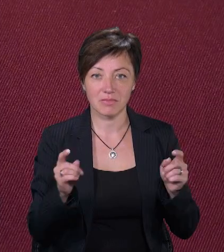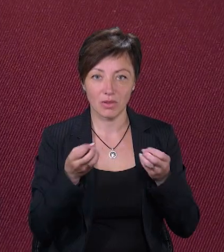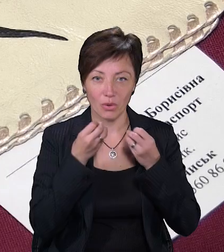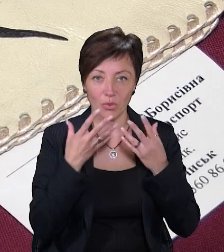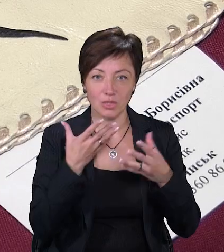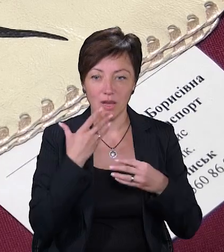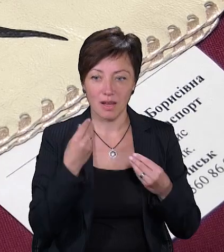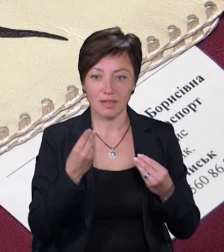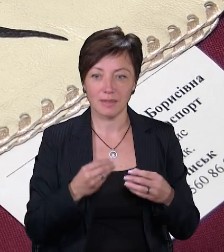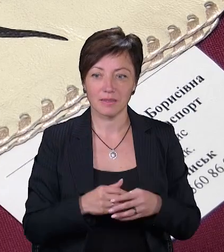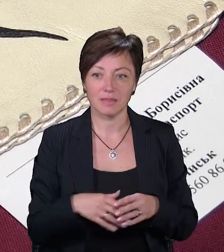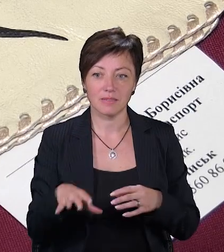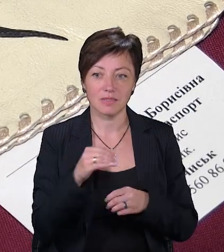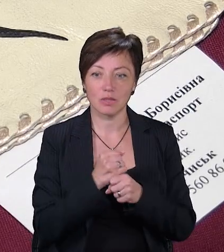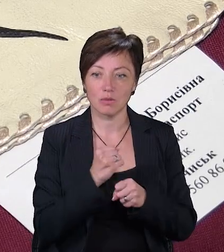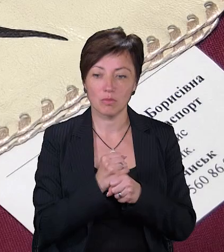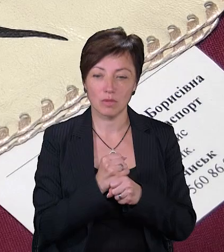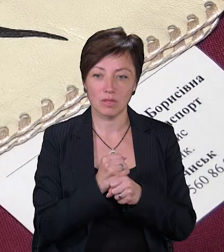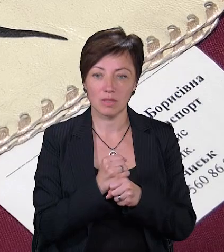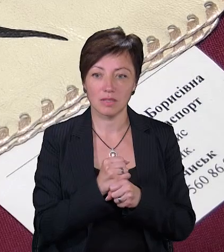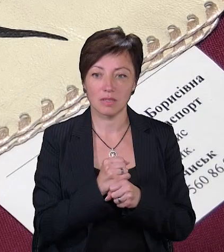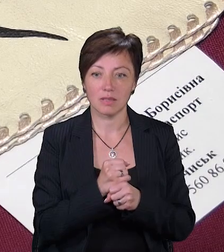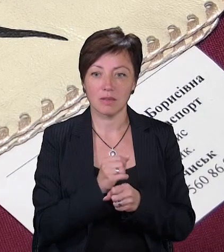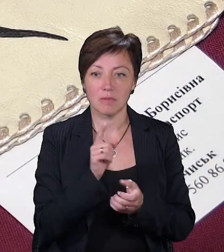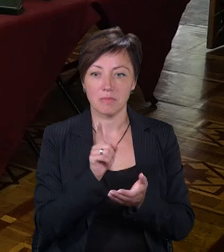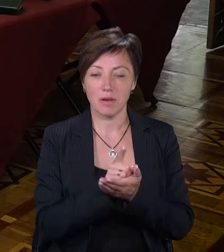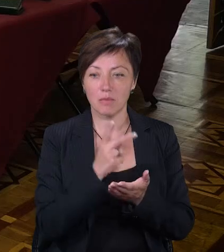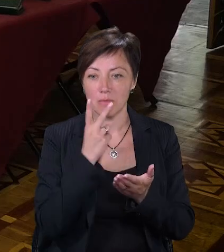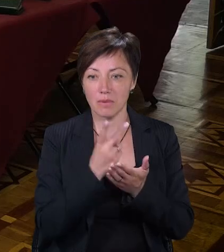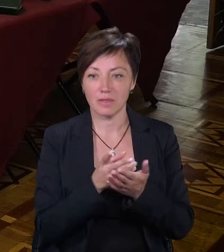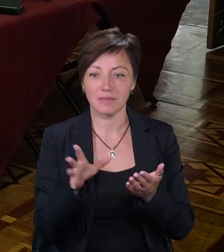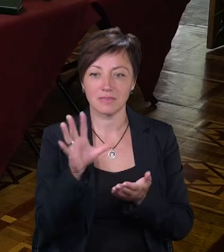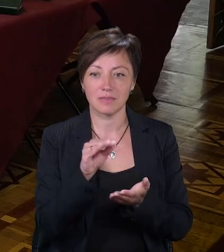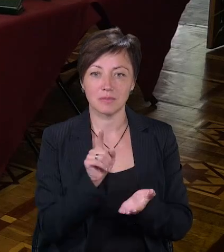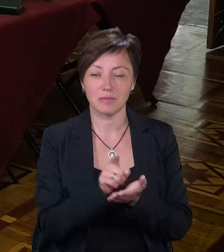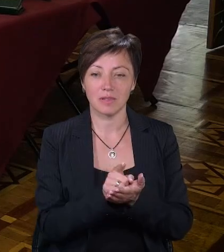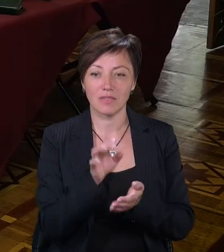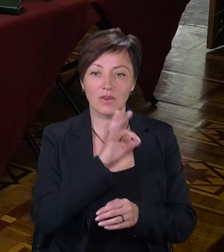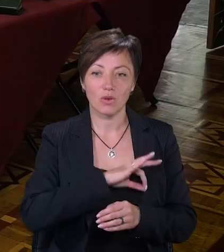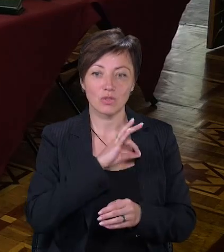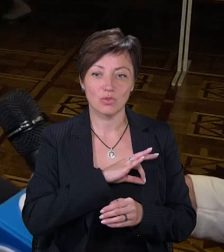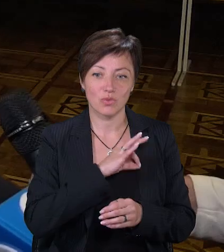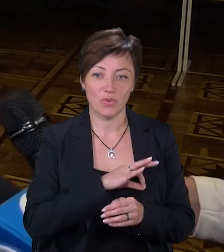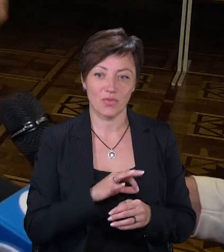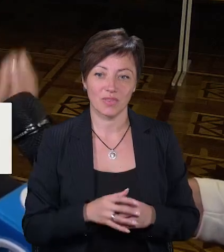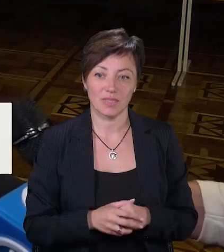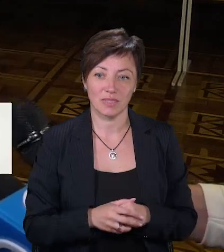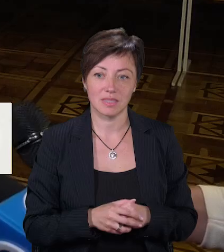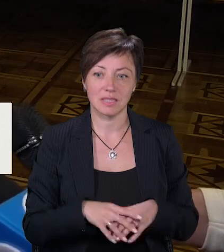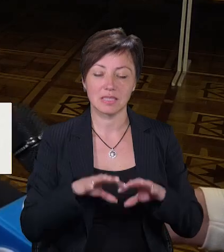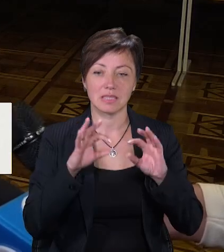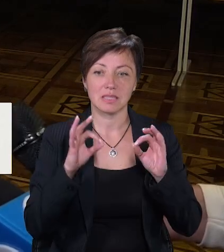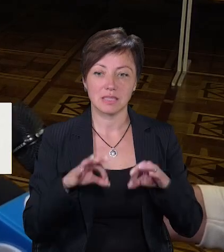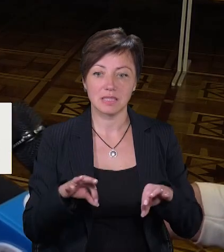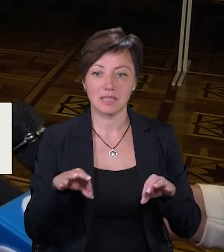хороше, гарне. Всі роботи мають саяти, всі мають бачити, всі мають використовувати їх. Це стина